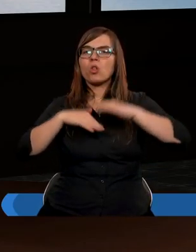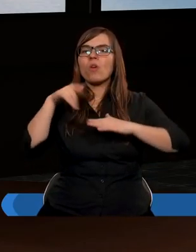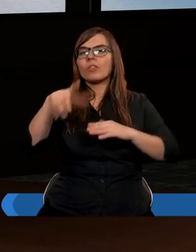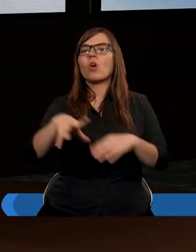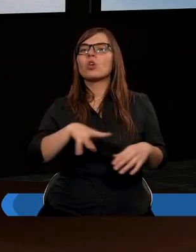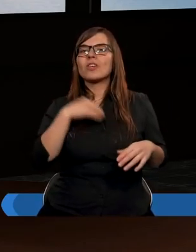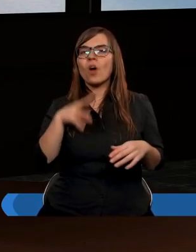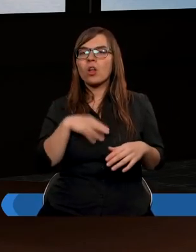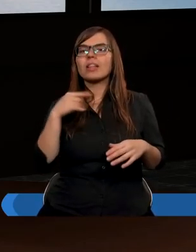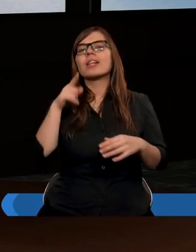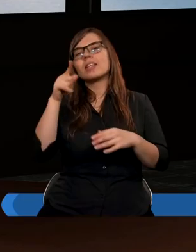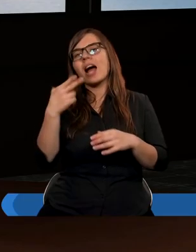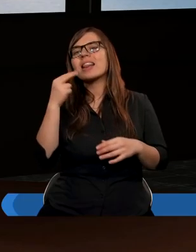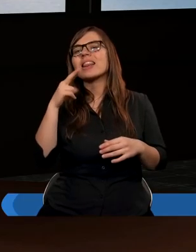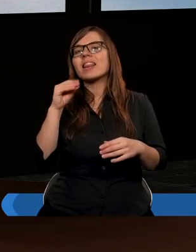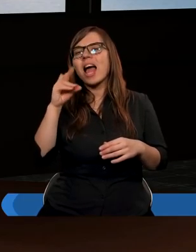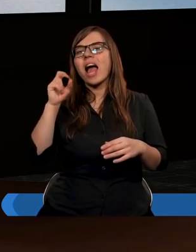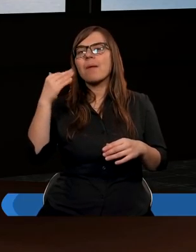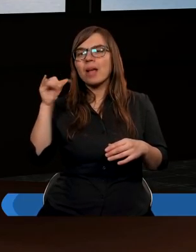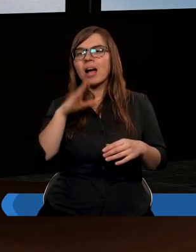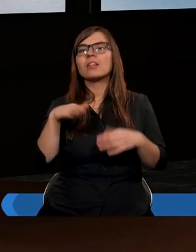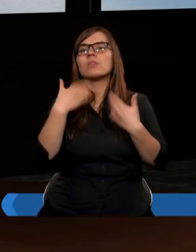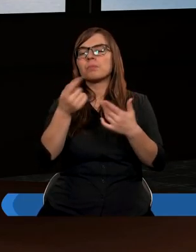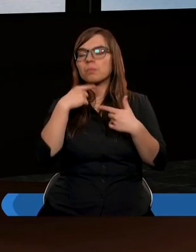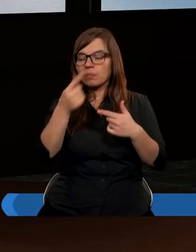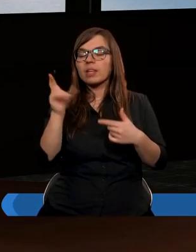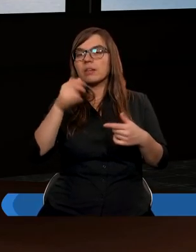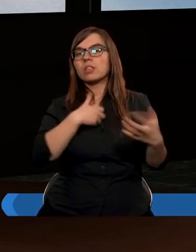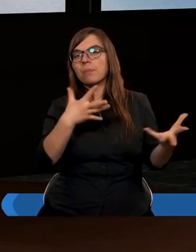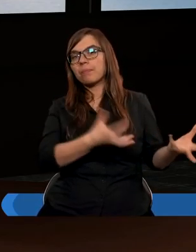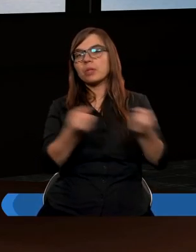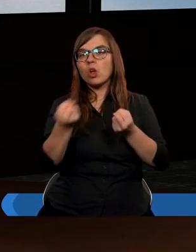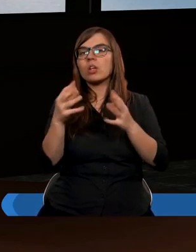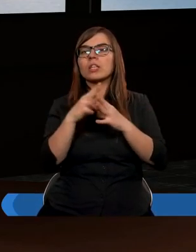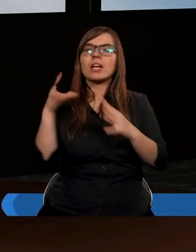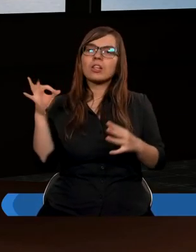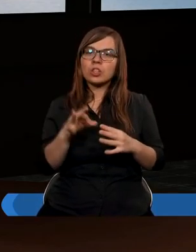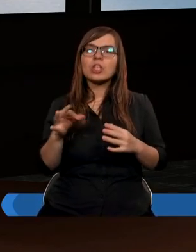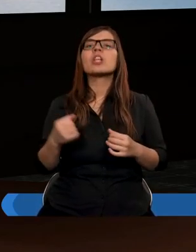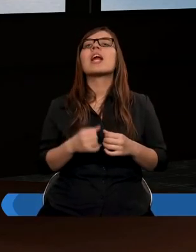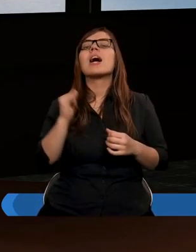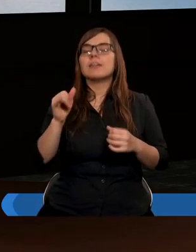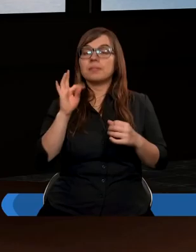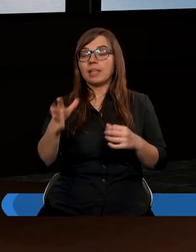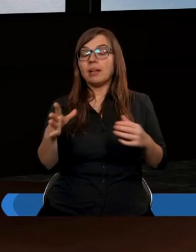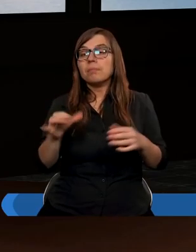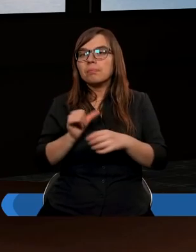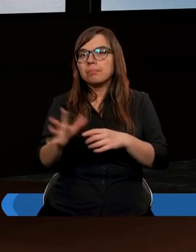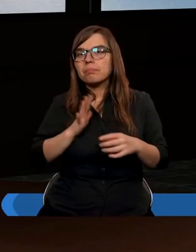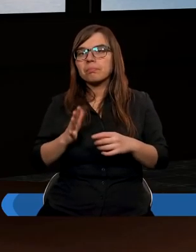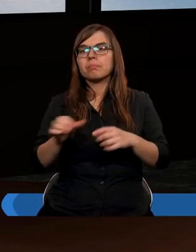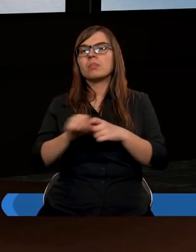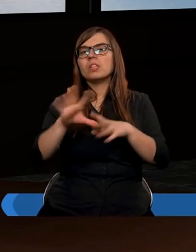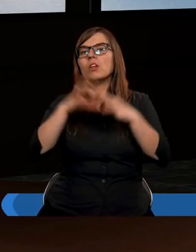świątynię. i tam Nehemiasz nakazał, żeby przynosili dziesięcinę. No i tak było do pewnego